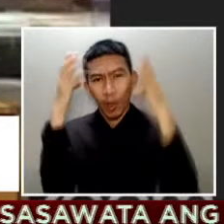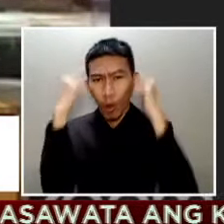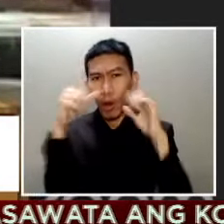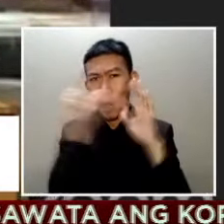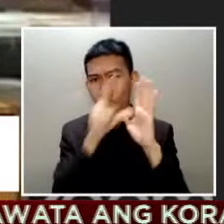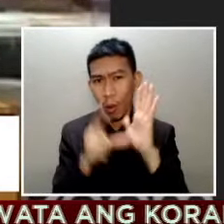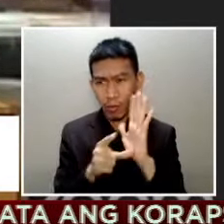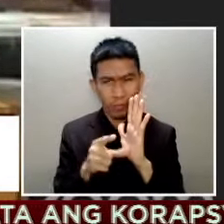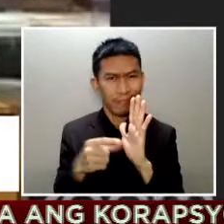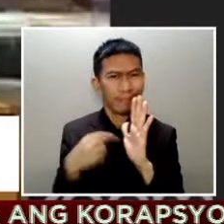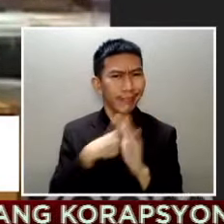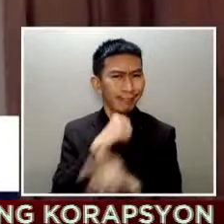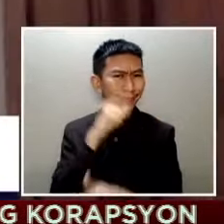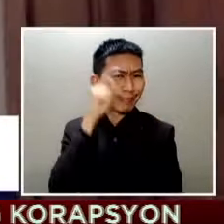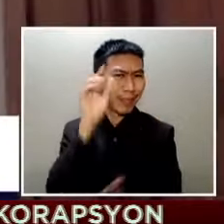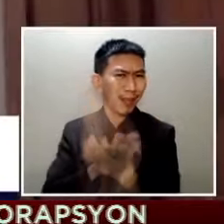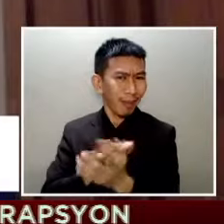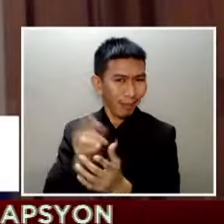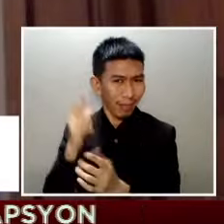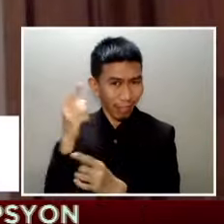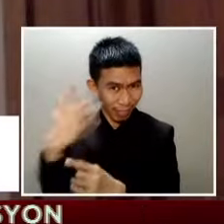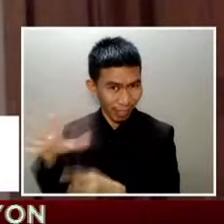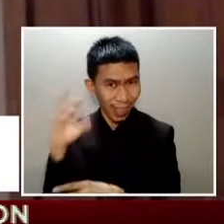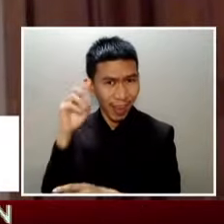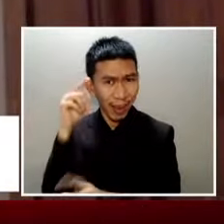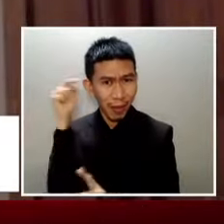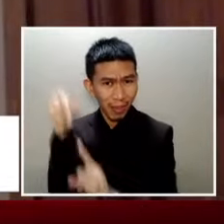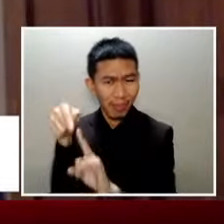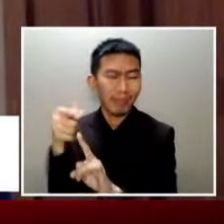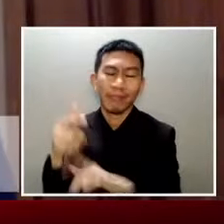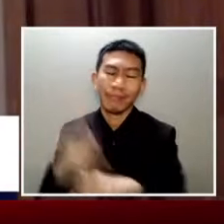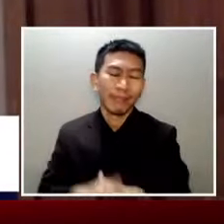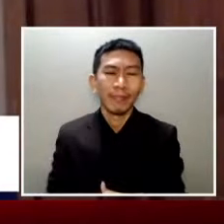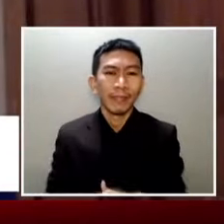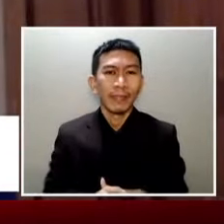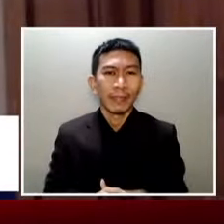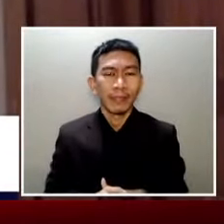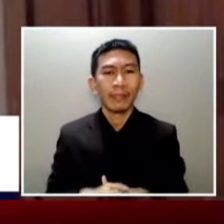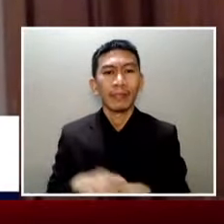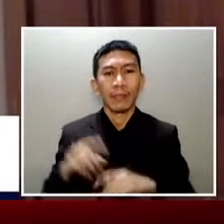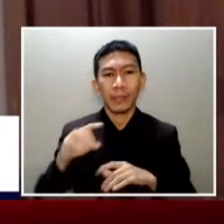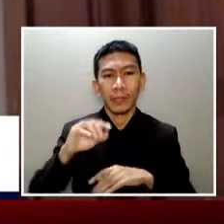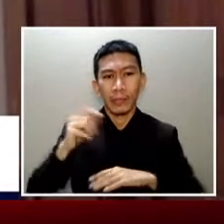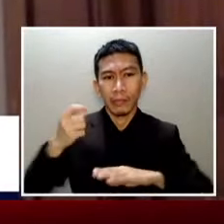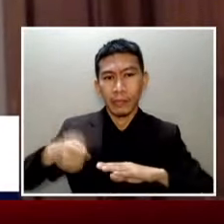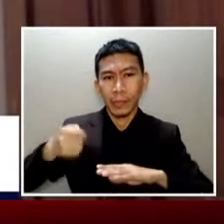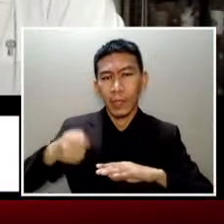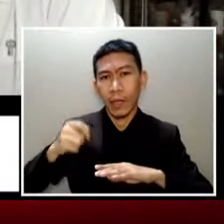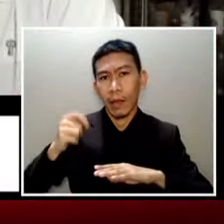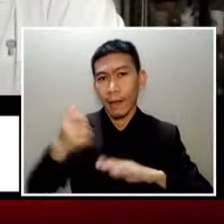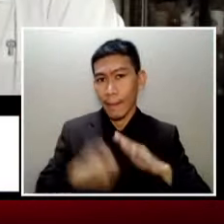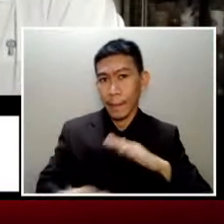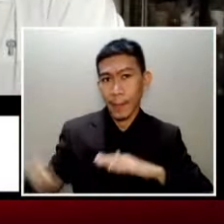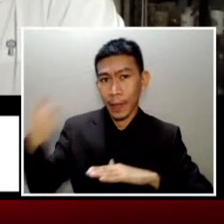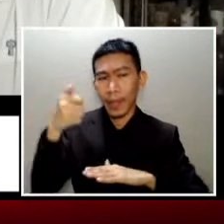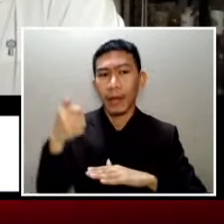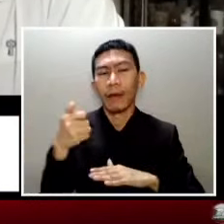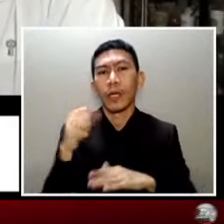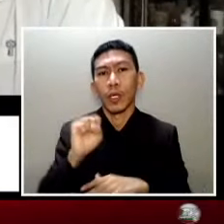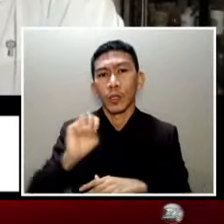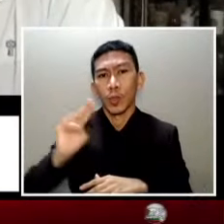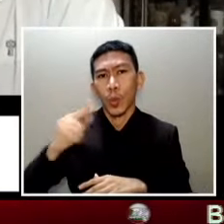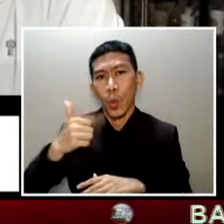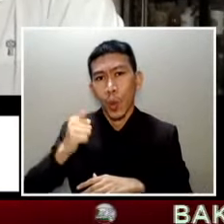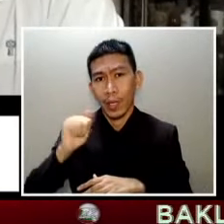lamang ang kanilang objective Pagtitiyak ni Justice Undersecretary Adrian Sugay bagamat hindi may iwasang magkakaroon ng